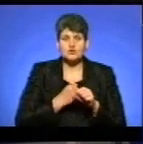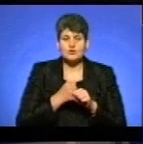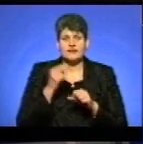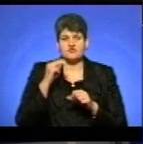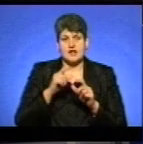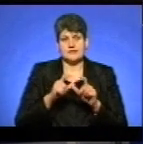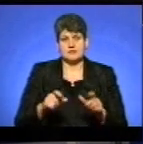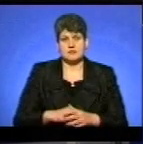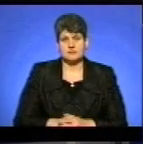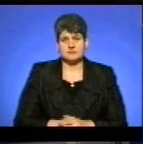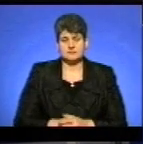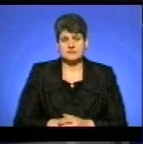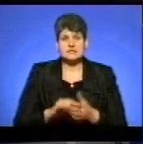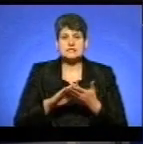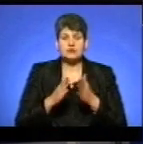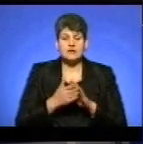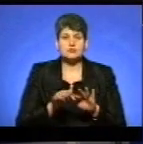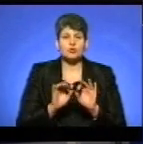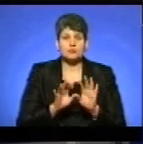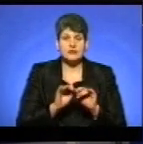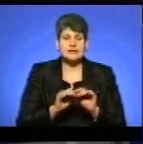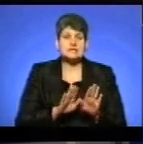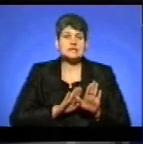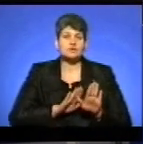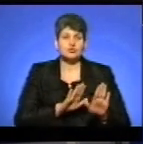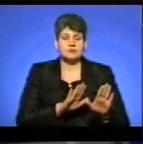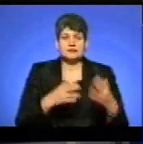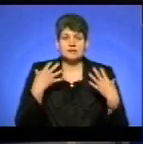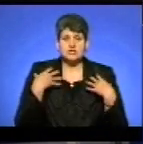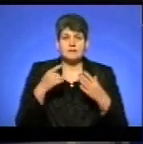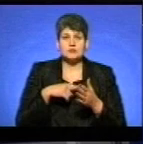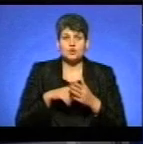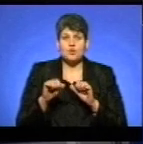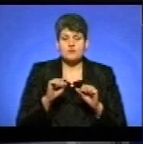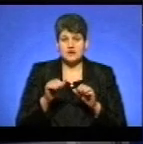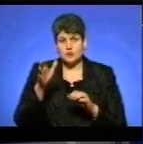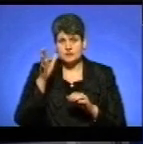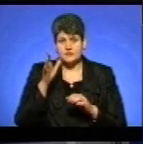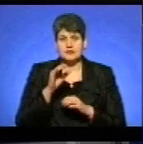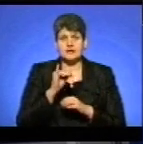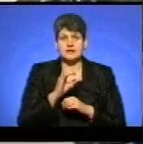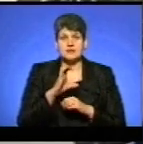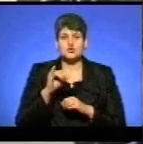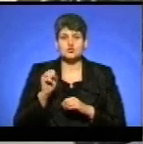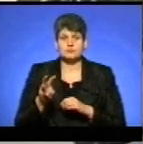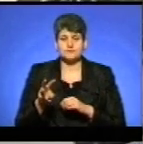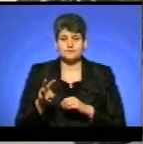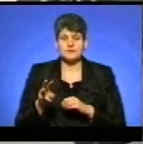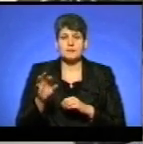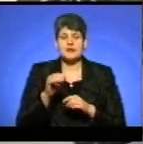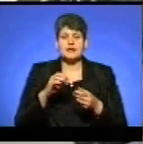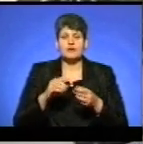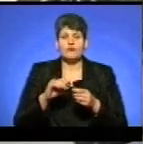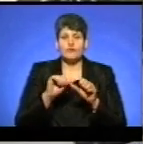заклад». Ситуацію прокоментувала заступник начальника міського управління освіти Ірина Сум. «При формуванні